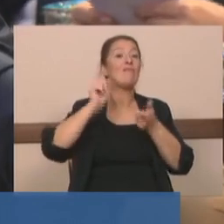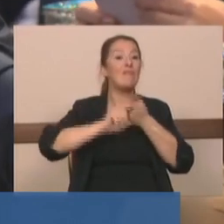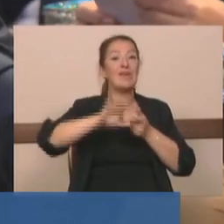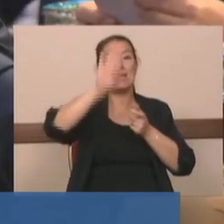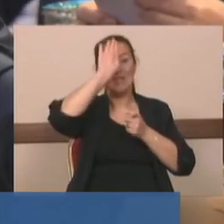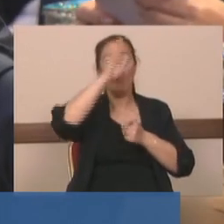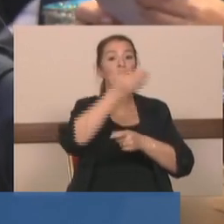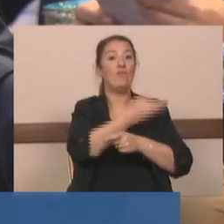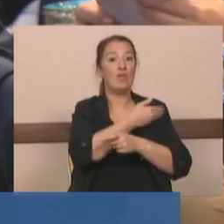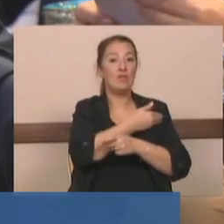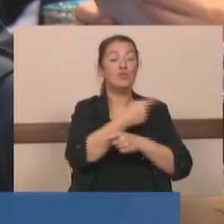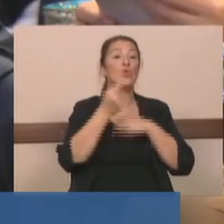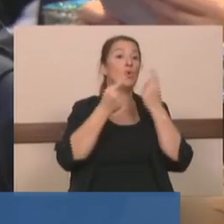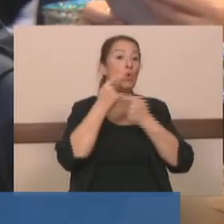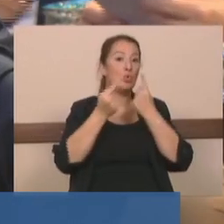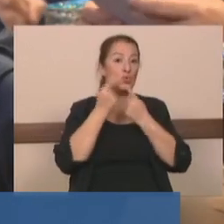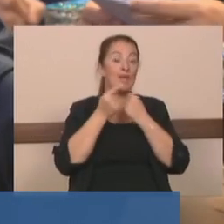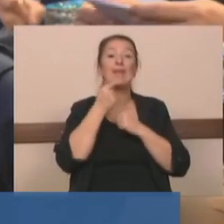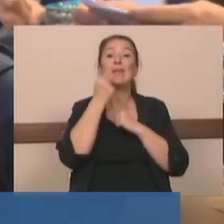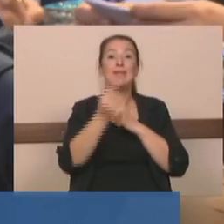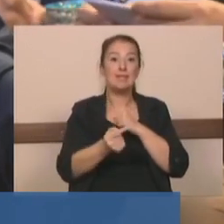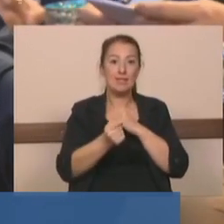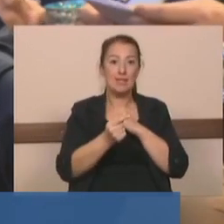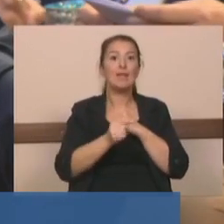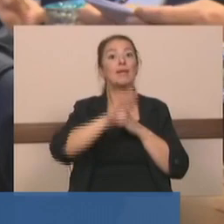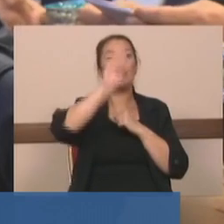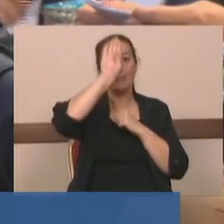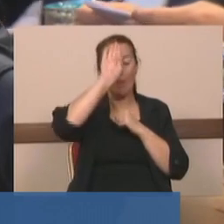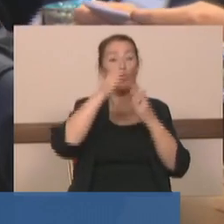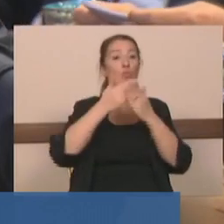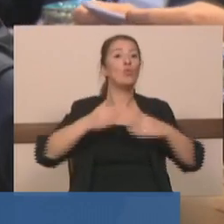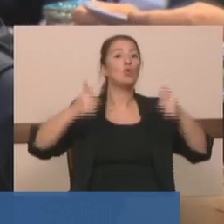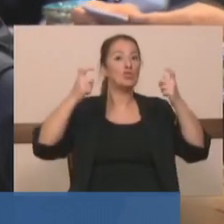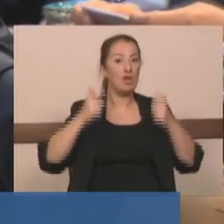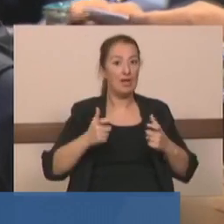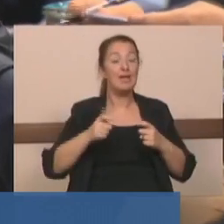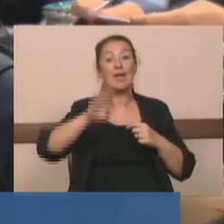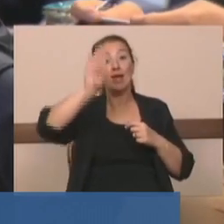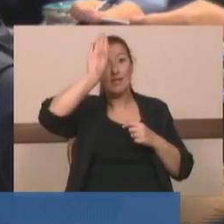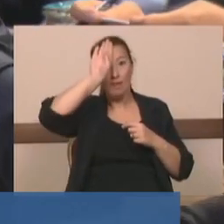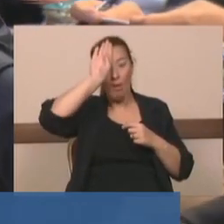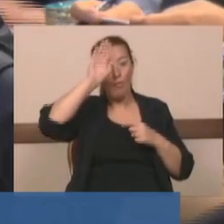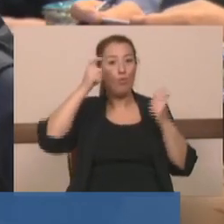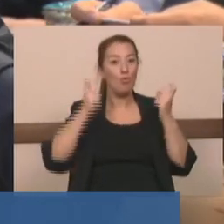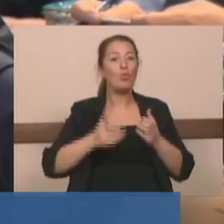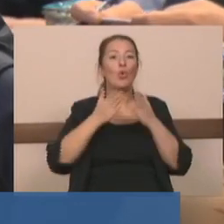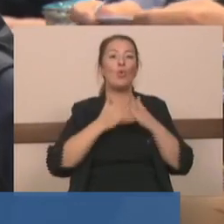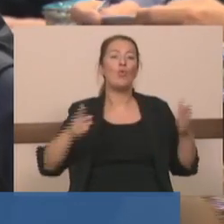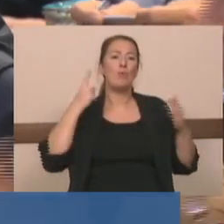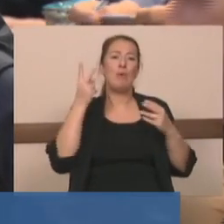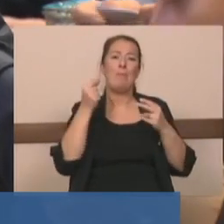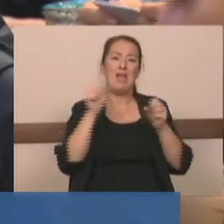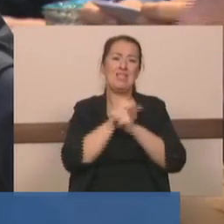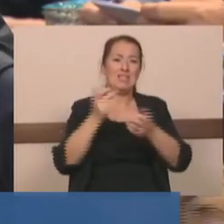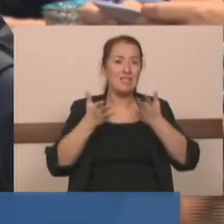halkına konuşurken dediniz ki İstanbul Büyükşehir'de İstanbul'da büyük bir israf var.